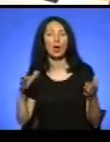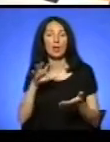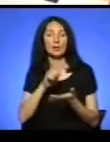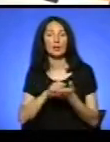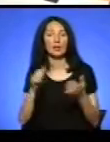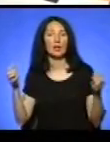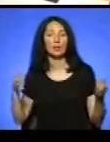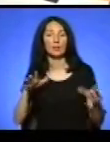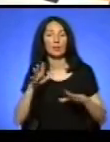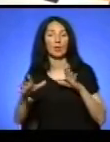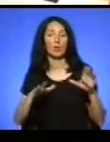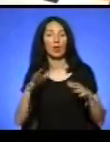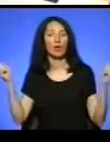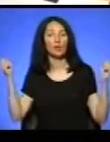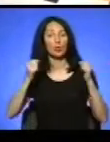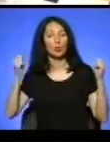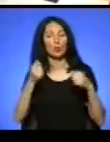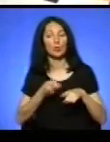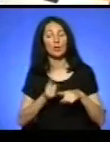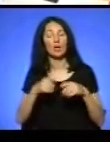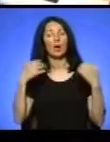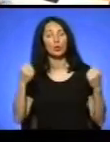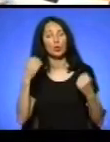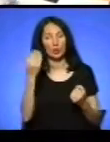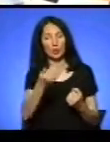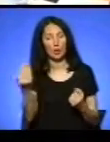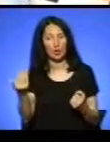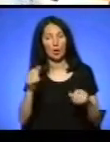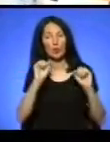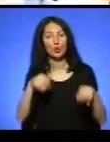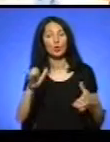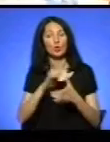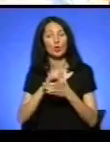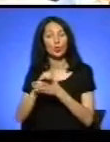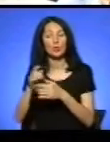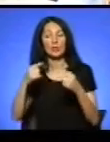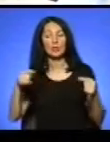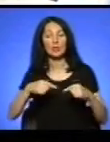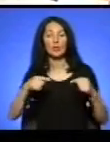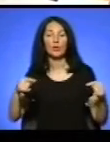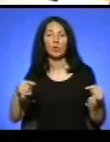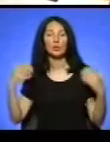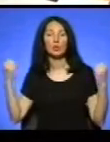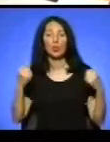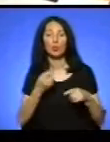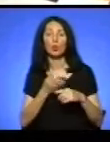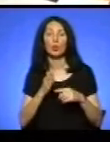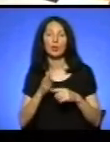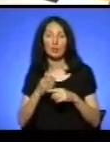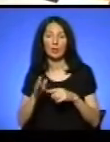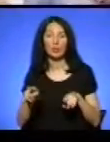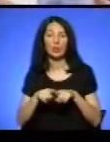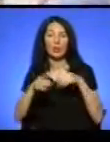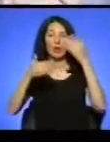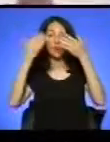-перше, оздоровлює їх, вони таким чином можуть познайомитися з різними видами спорту, з їхніми елементами, та весело активно провести